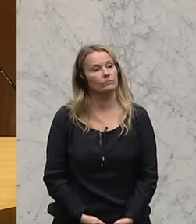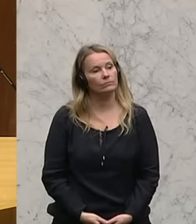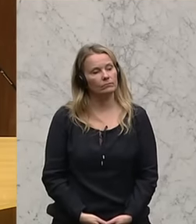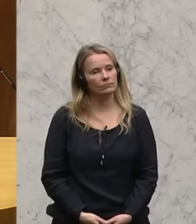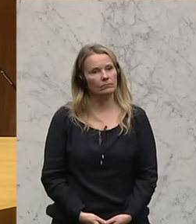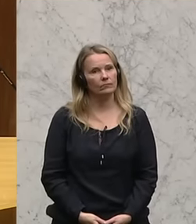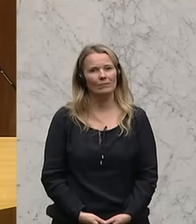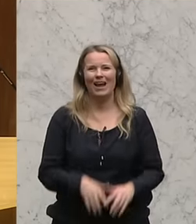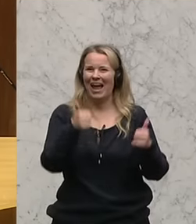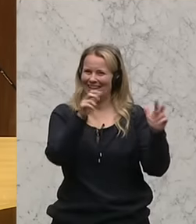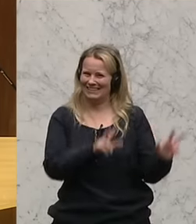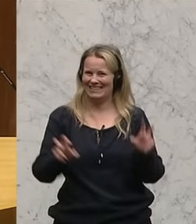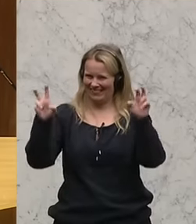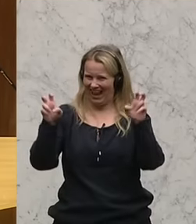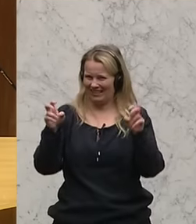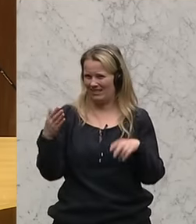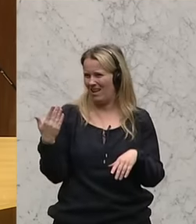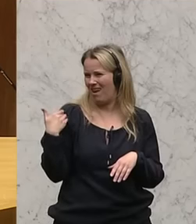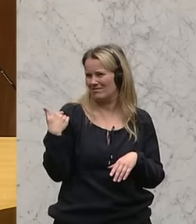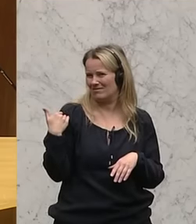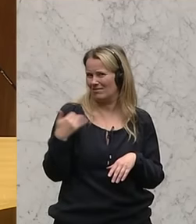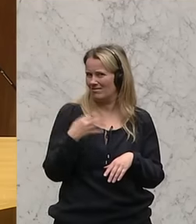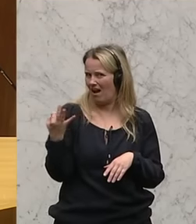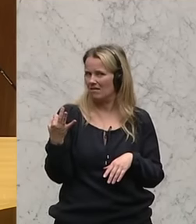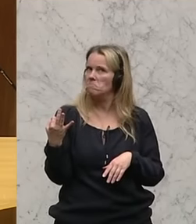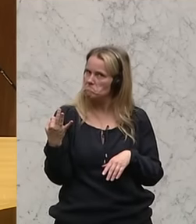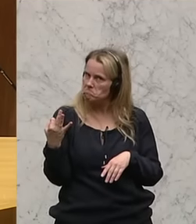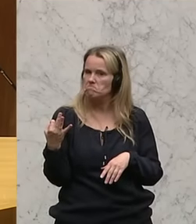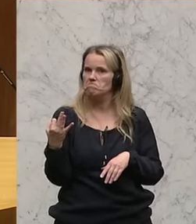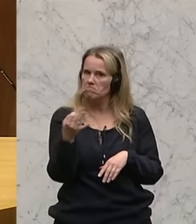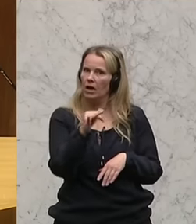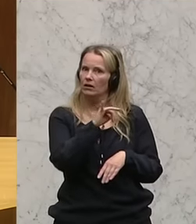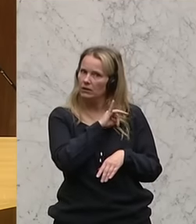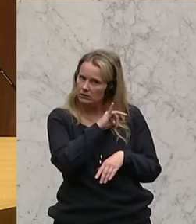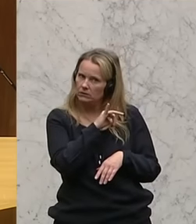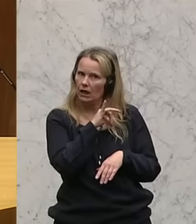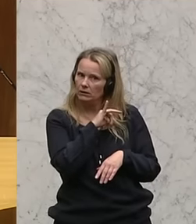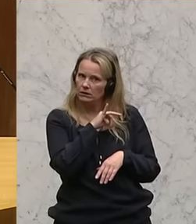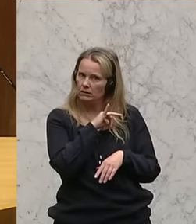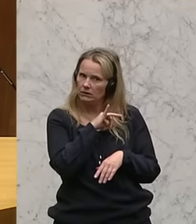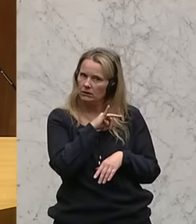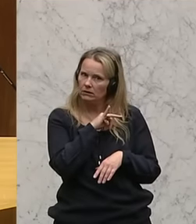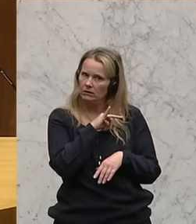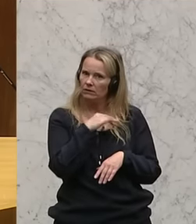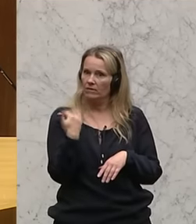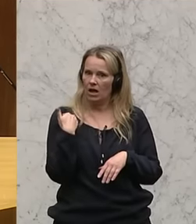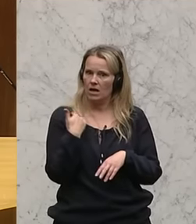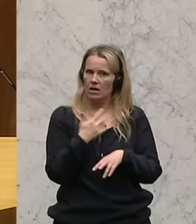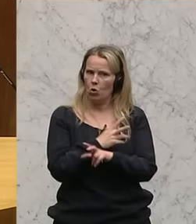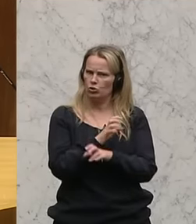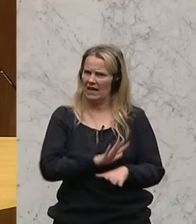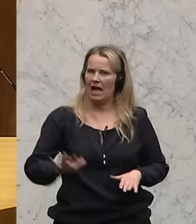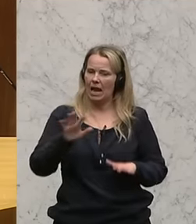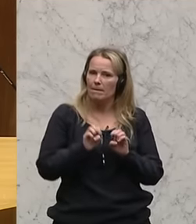Ich möchte ein Zitat bringen, das in den letzten Tagen sehr interessant den Weg durch die österreichische Medienlandschaft genommen